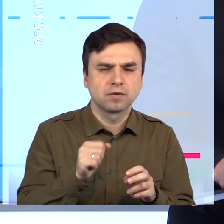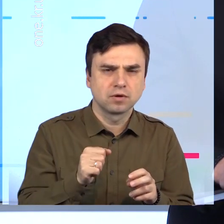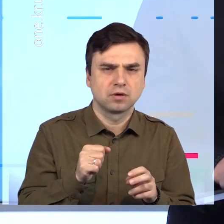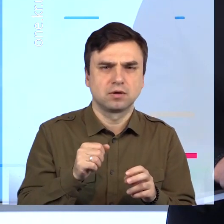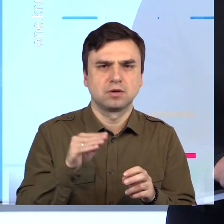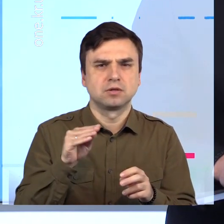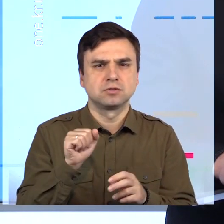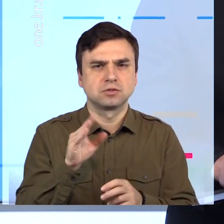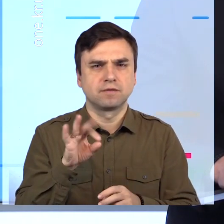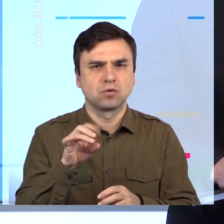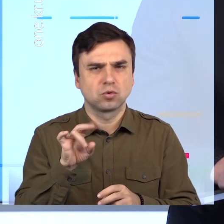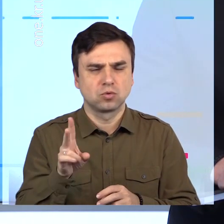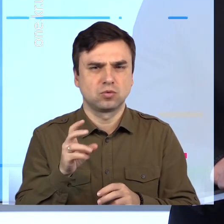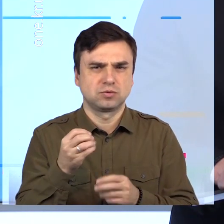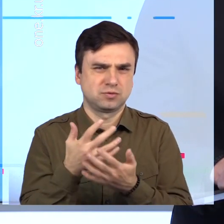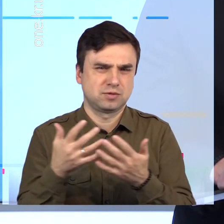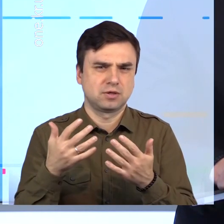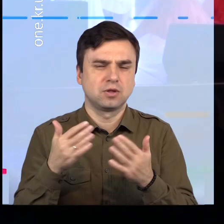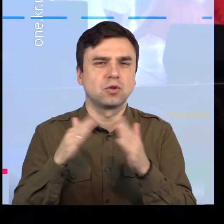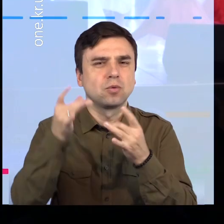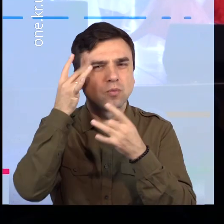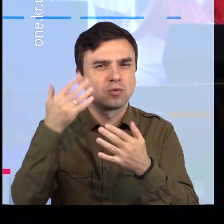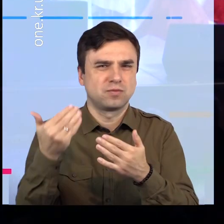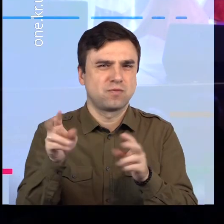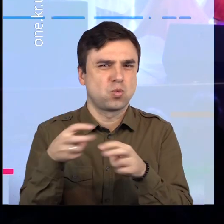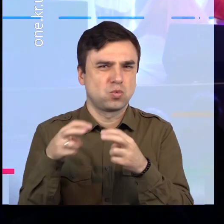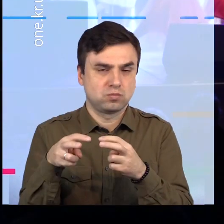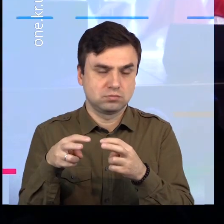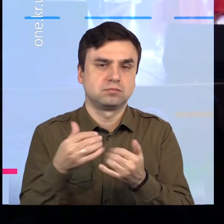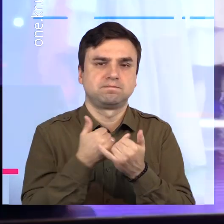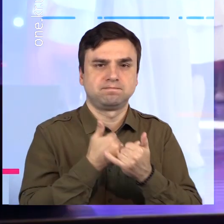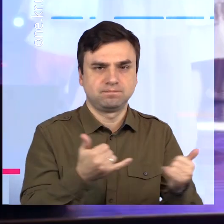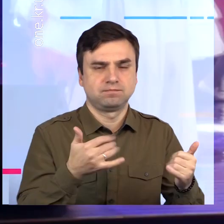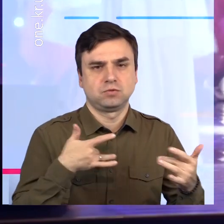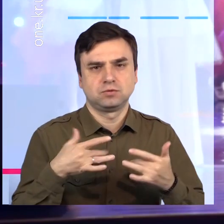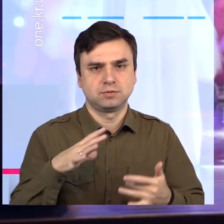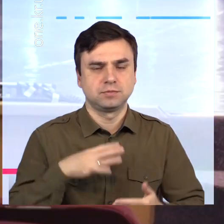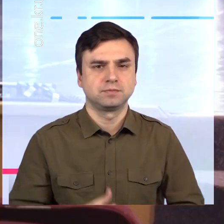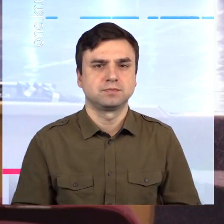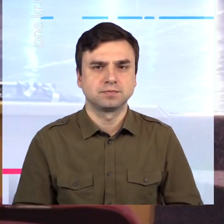Аби привітати людей з золотого віку, на свято також завітав голова Інгулецької райради.